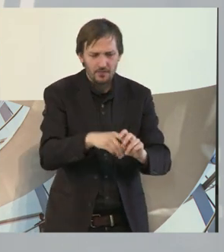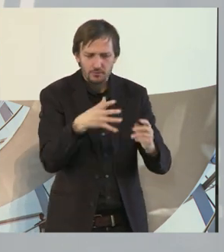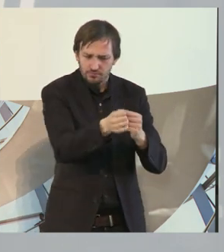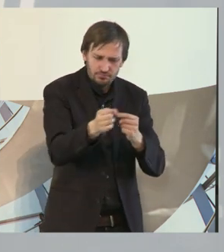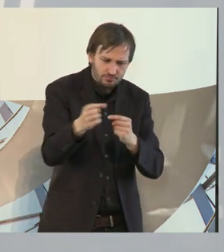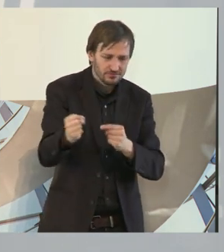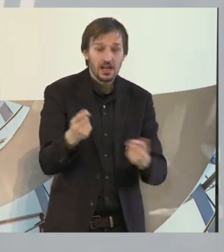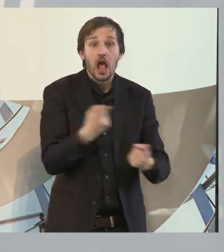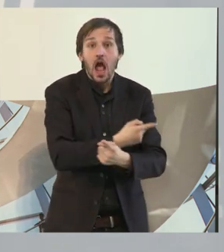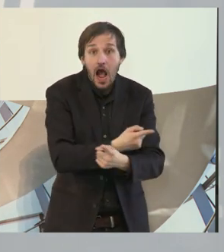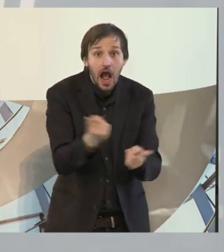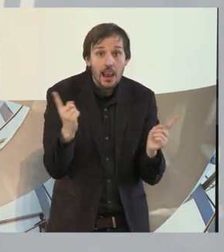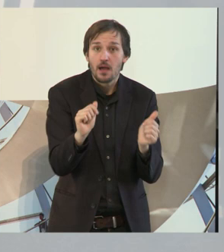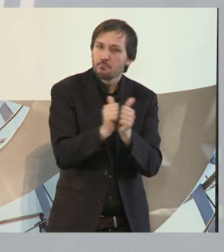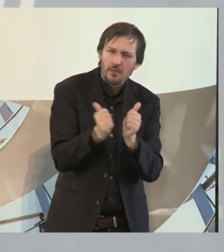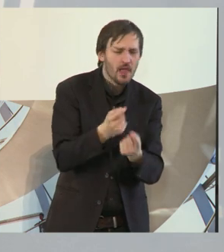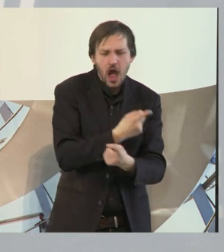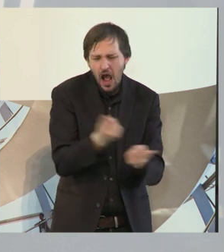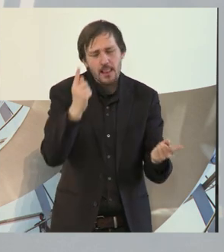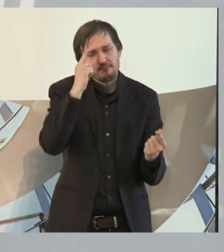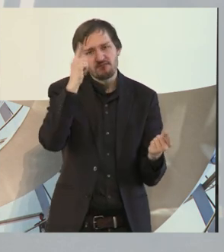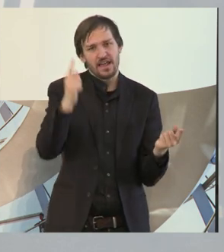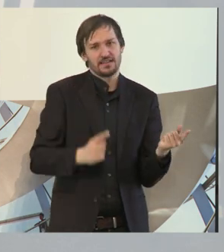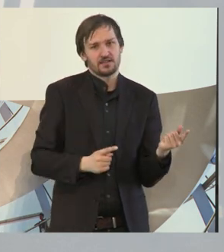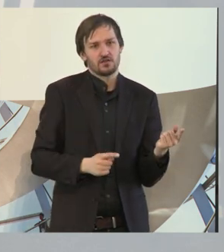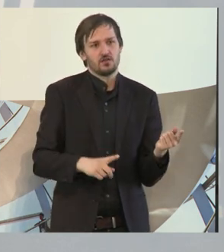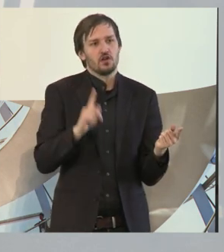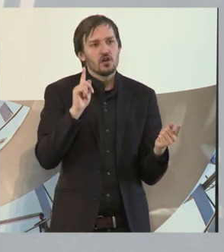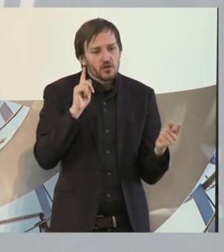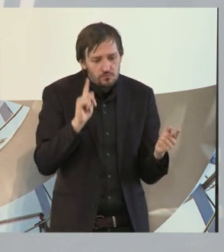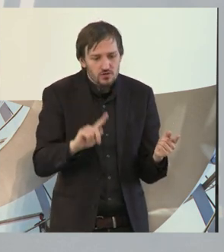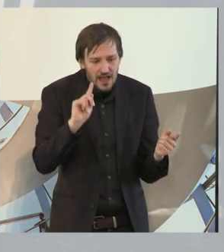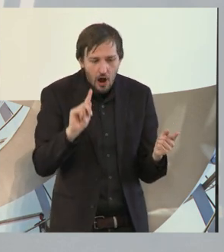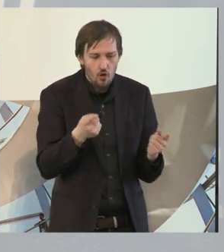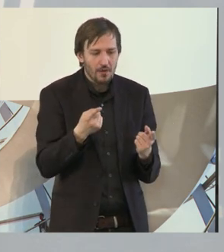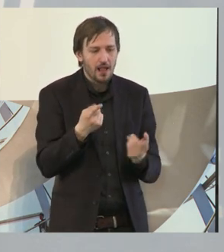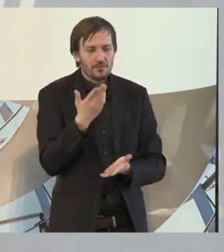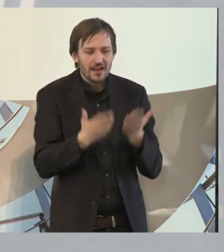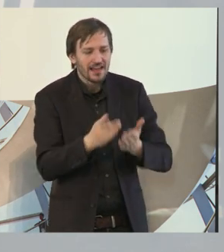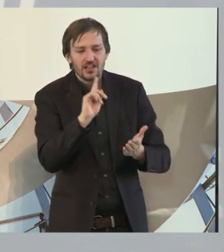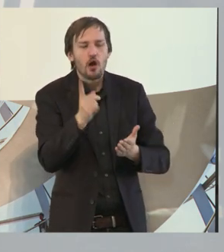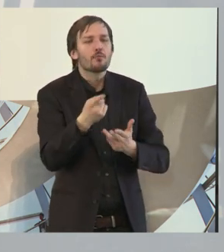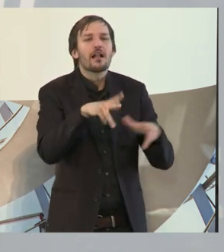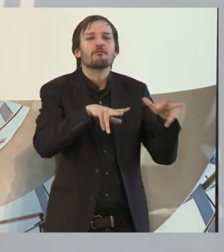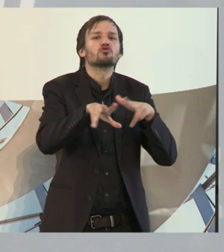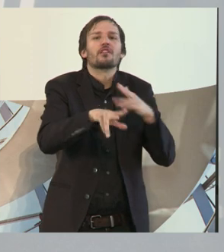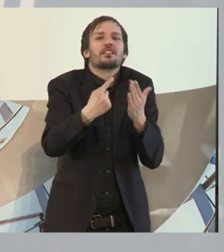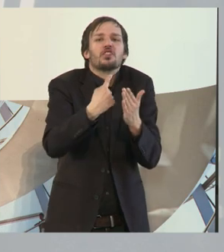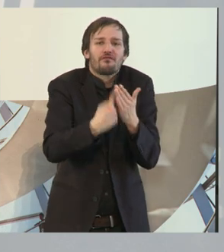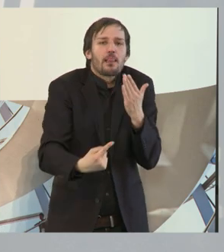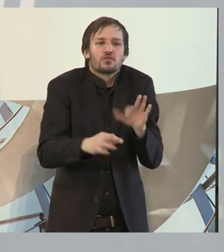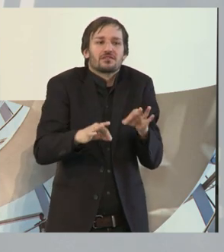das wissen und sich darüber einig sind, dass sie da eben auch hin und wieder vielleicht auch den einen oder anderen Verlust, vielleicht auch wirtschaftlichen Verlust